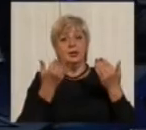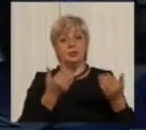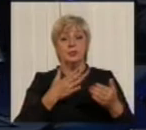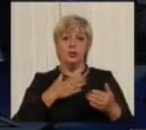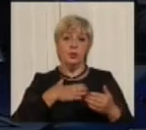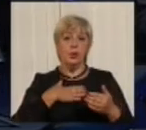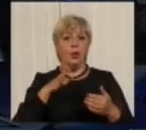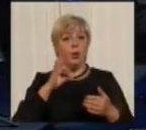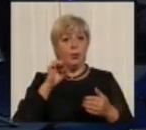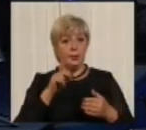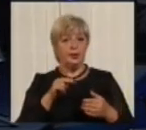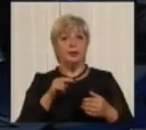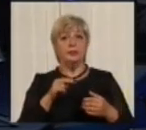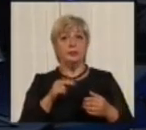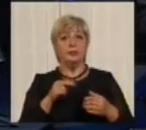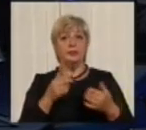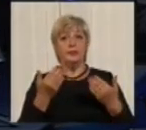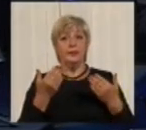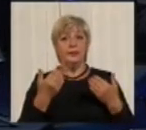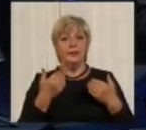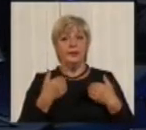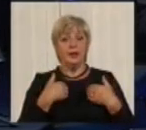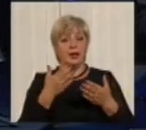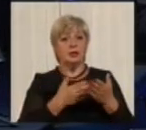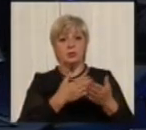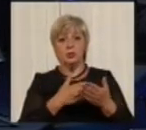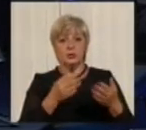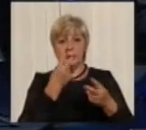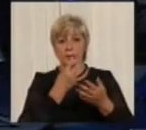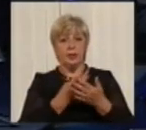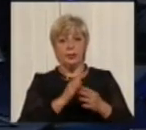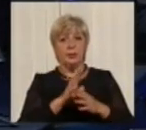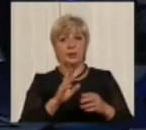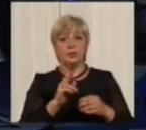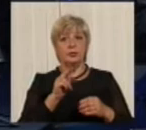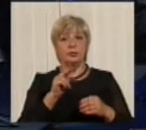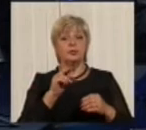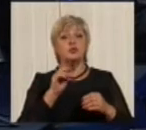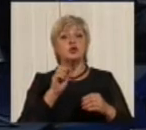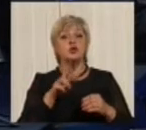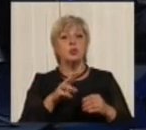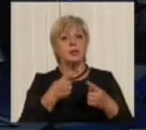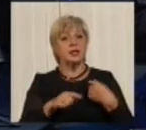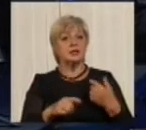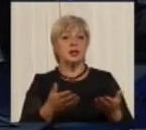досвіду я зовсім не побачив, в чому різниці.